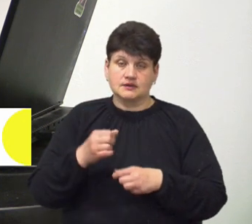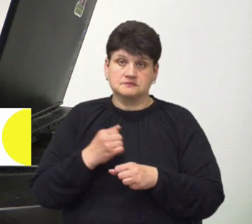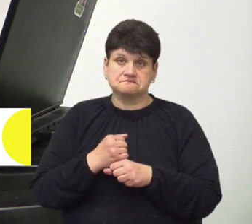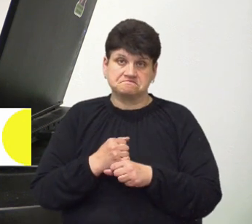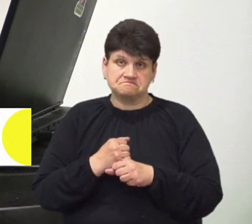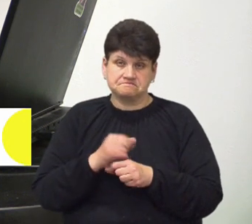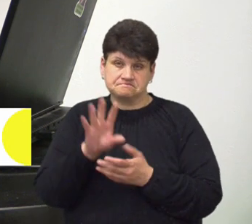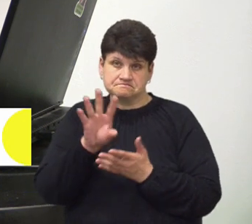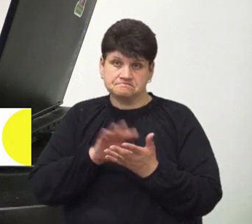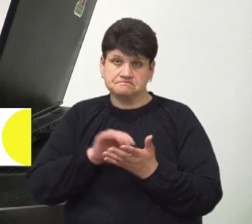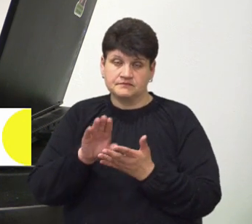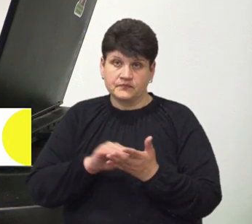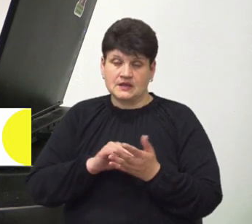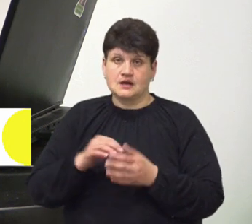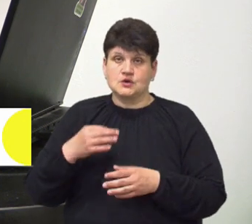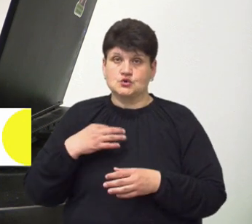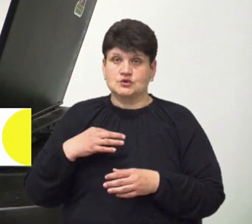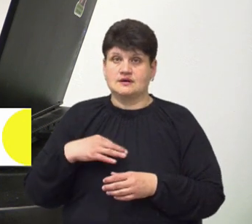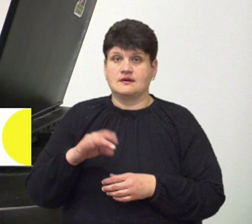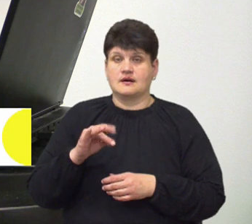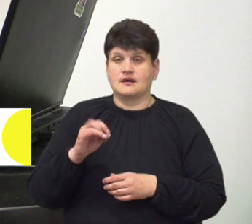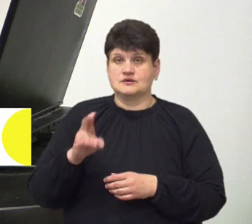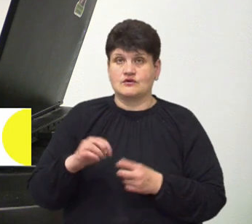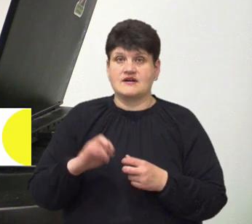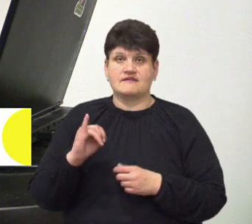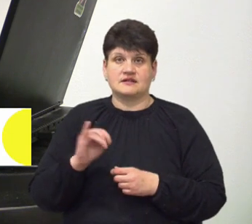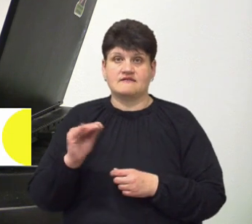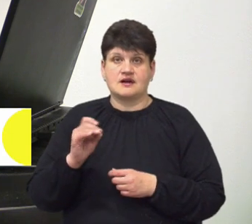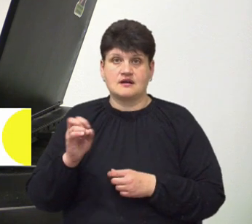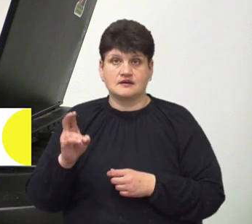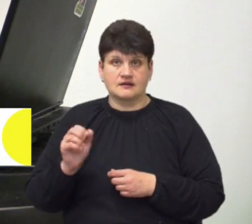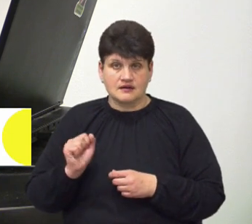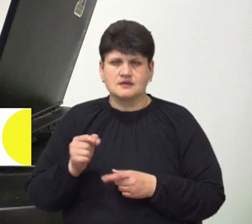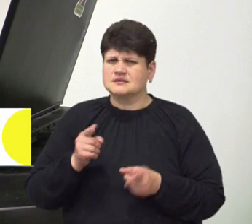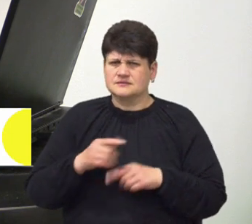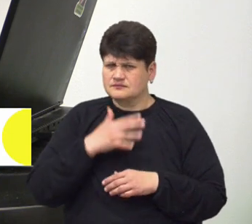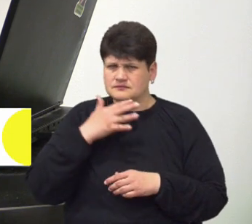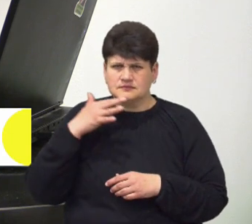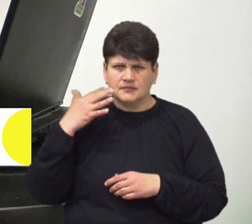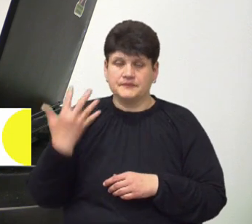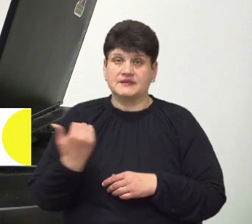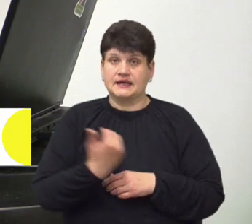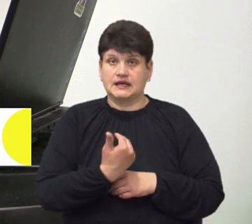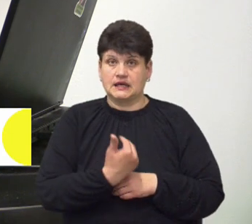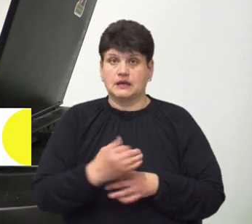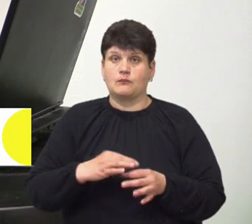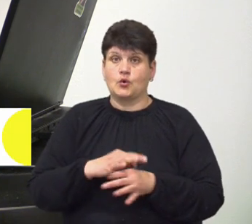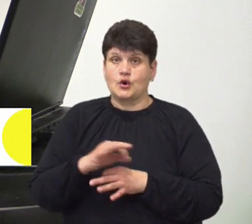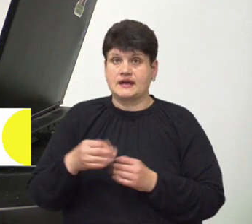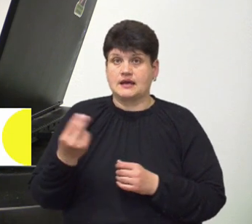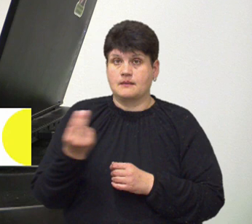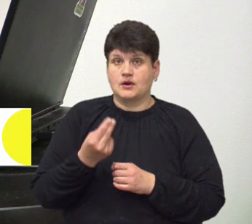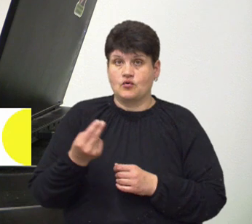Рильського, Франка, ну дуже багато насправді. І для її проєктів я малювала